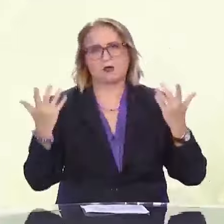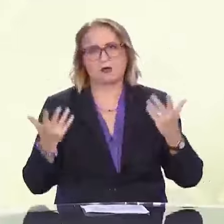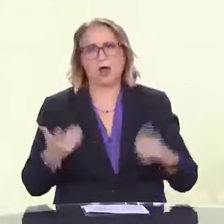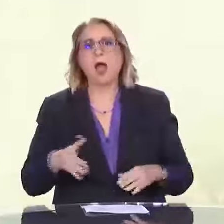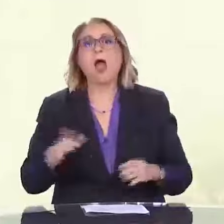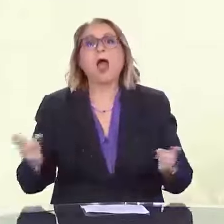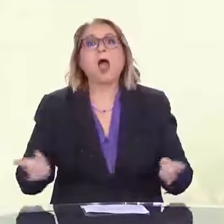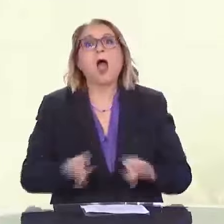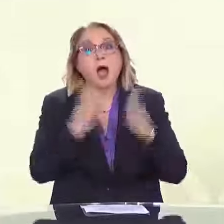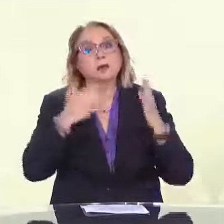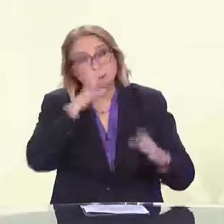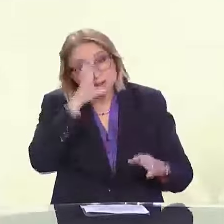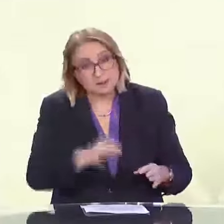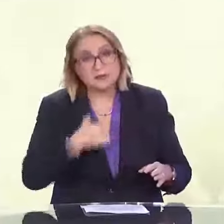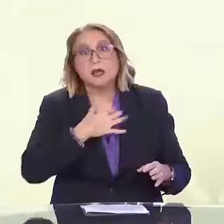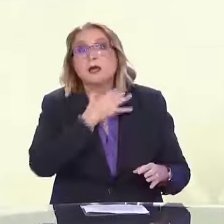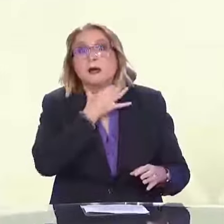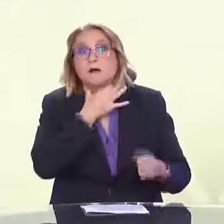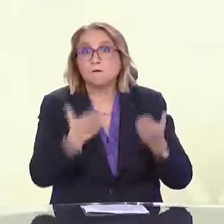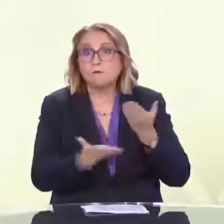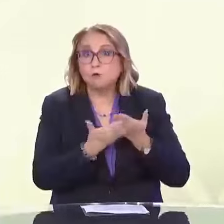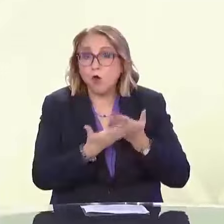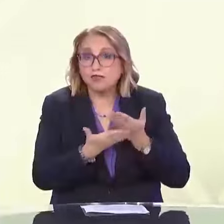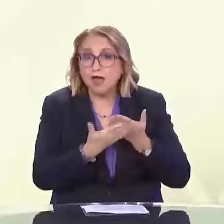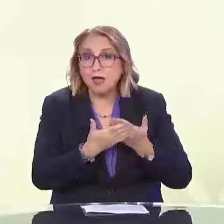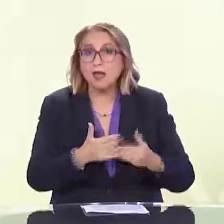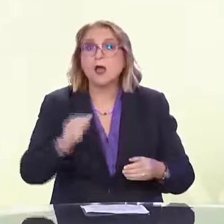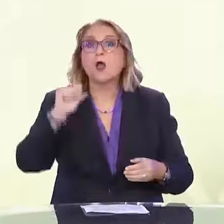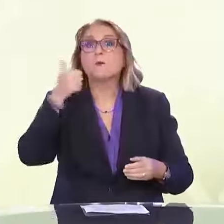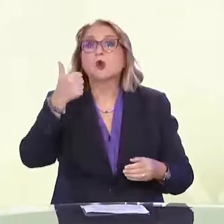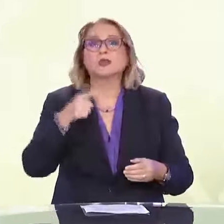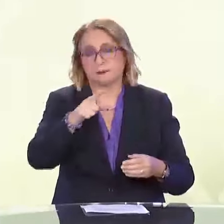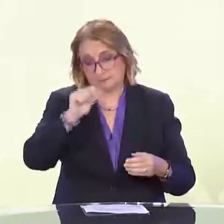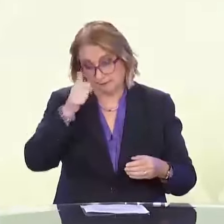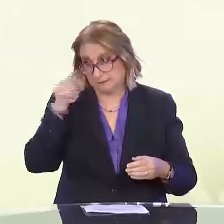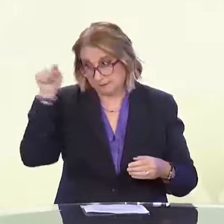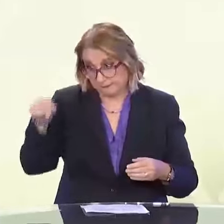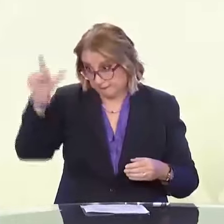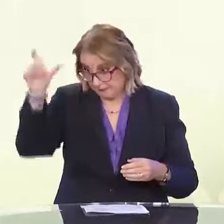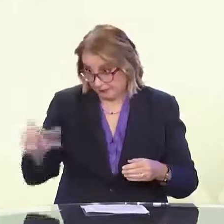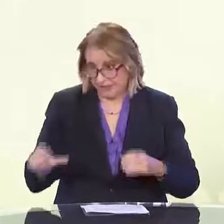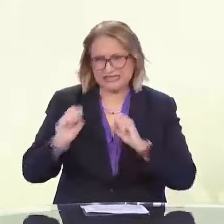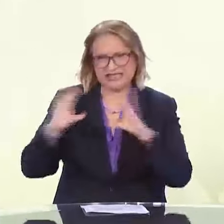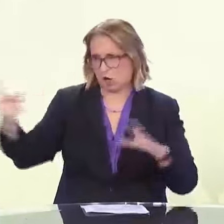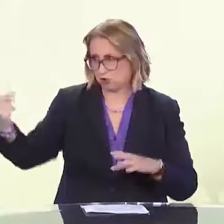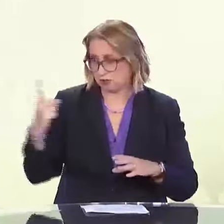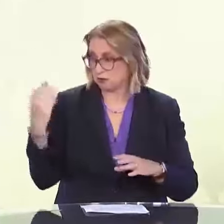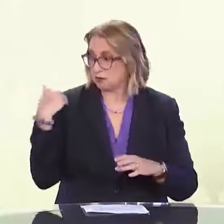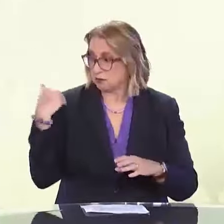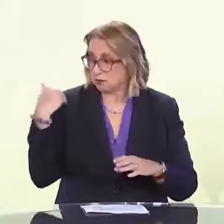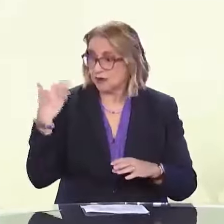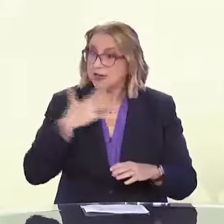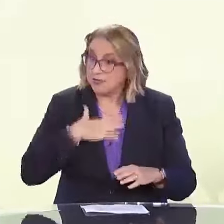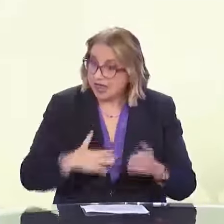είναι ο σωστός τρόπος για να σε βοηθήσει κάποιος? Καταρχάς πρέπει να μάθεις αν χρειάζομαι βοήθεια. Ρώταμε αν χρειάζομαι βοήθεια. Χρειάζεσαι βοήθεια? Χρειάζομαι